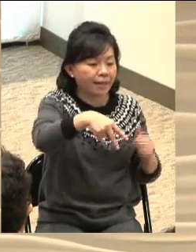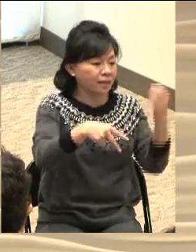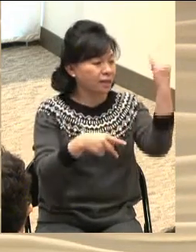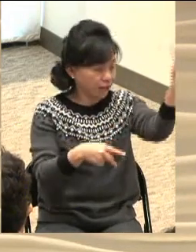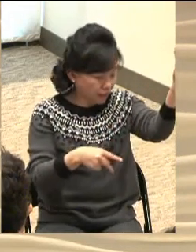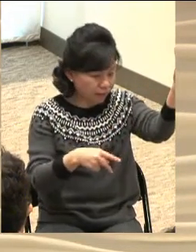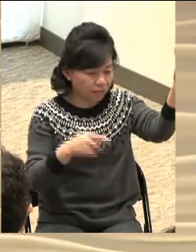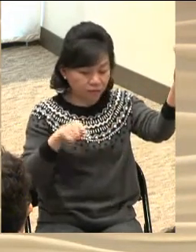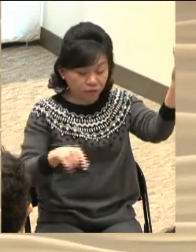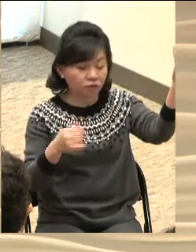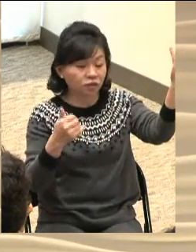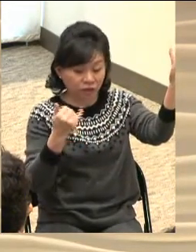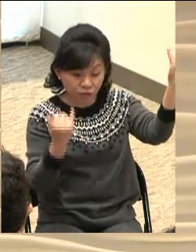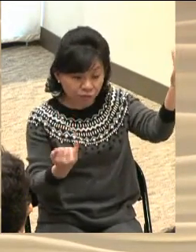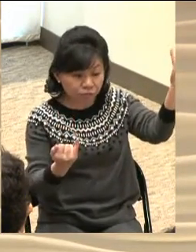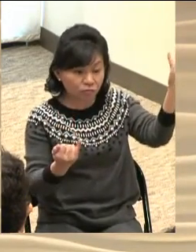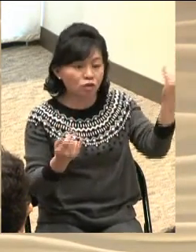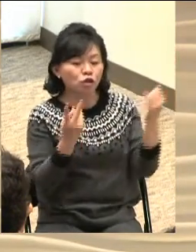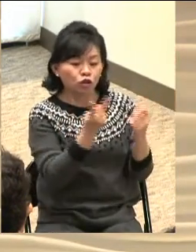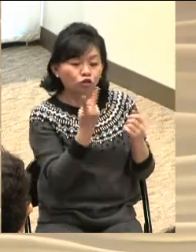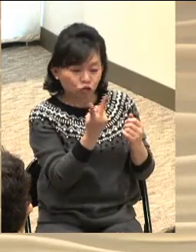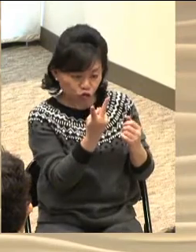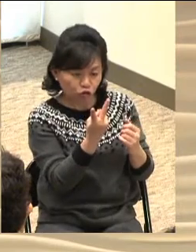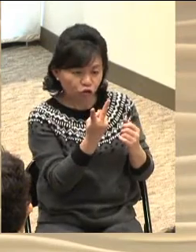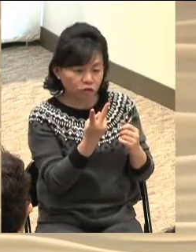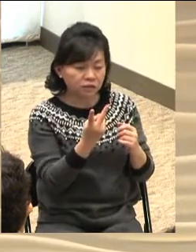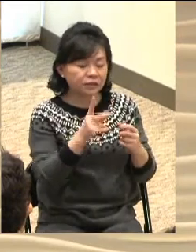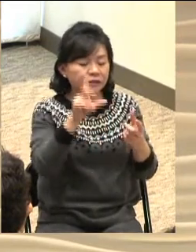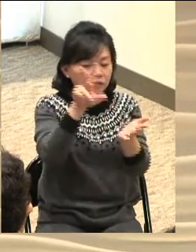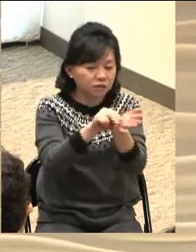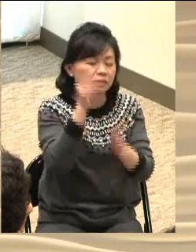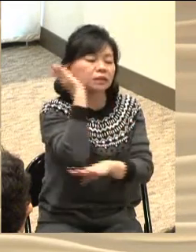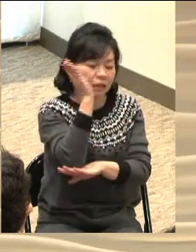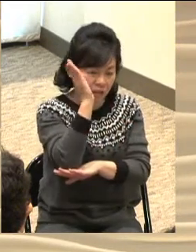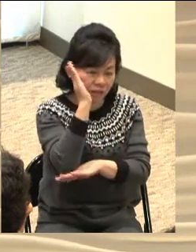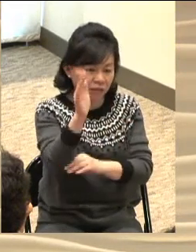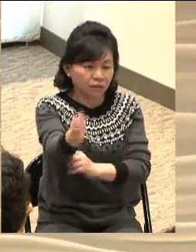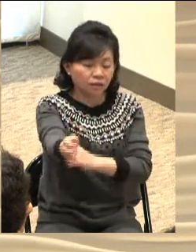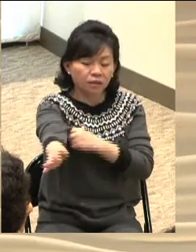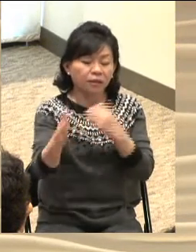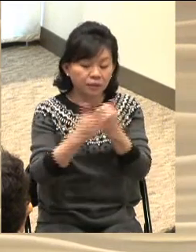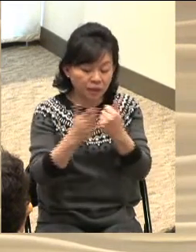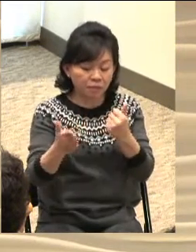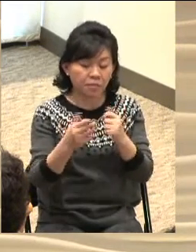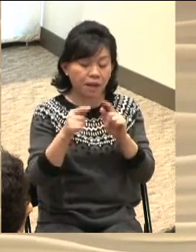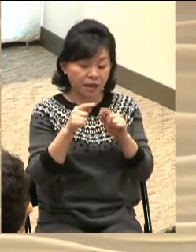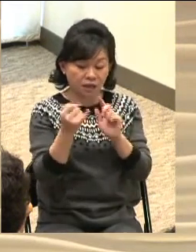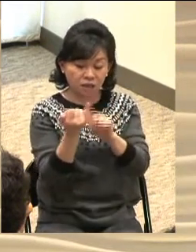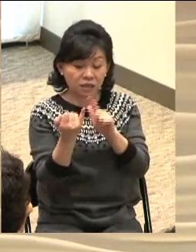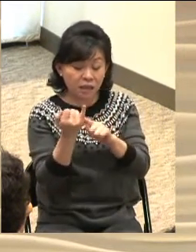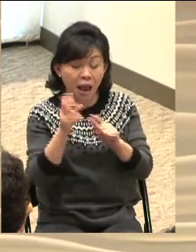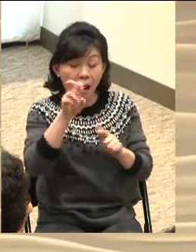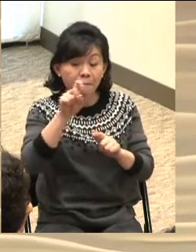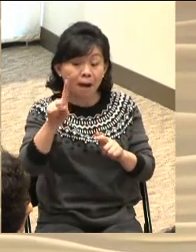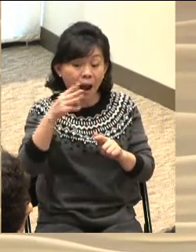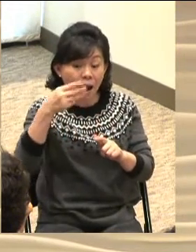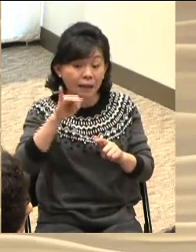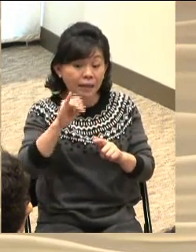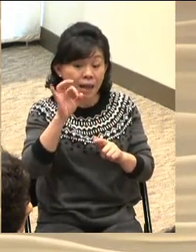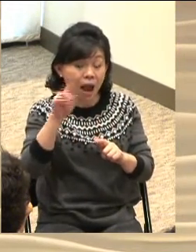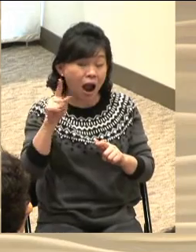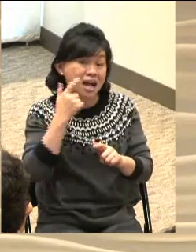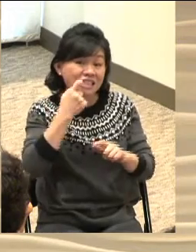천사가 떠난 후 즉시 일어나 유대 산간 지방에 있는 이 엘리사벳 친족의 집으로 달려가는